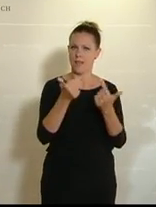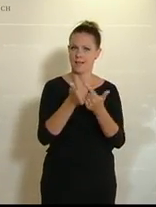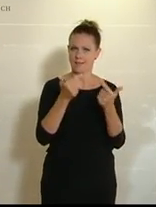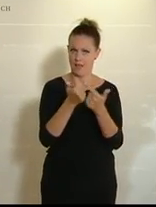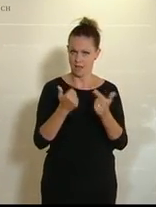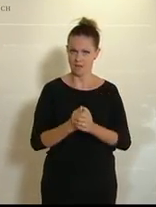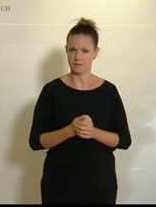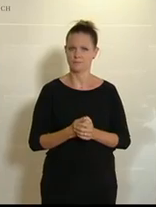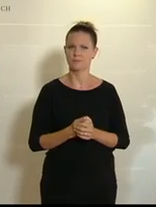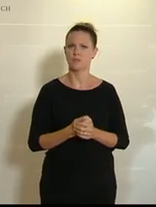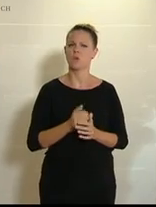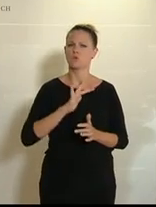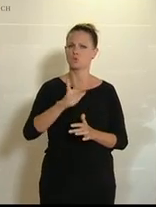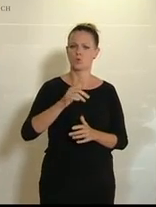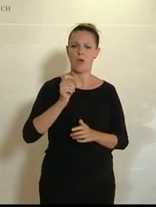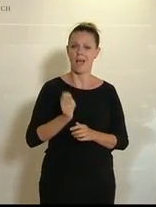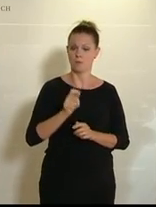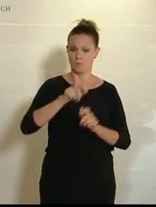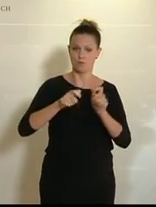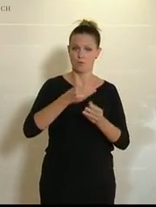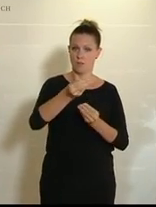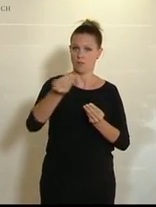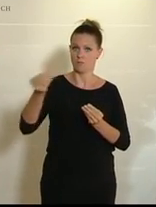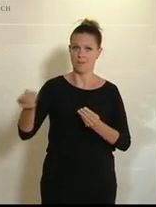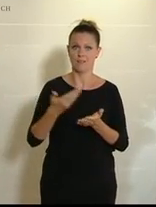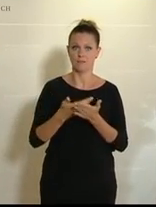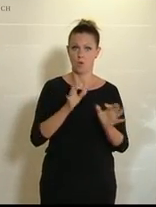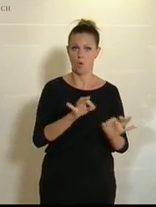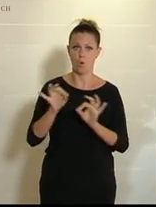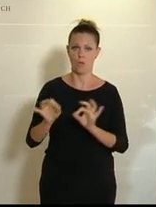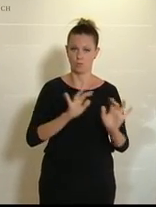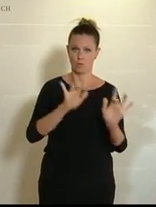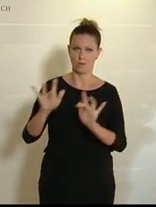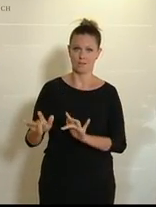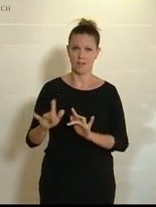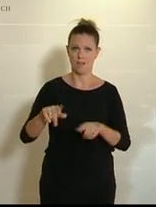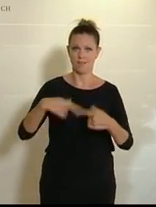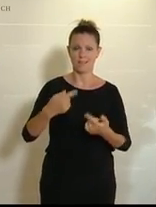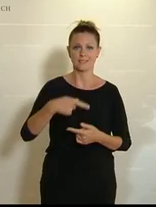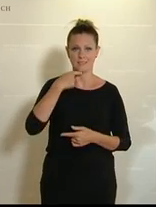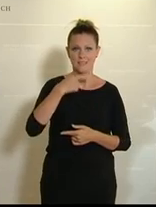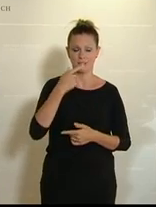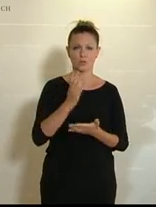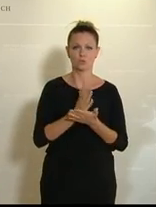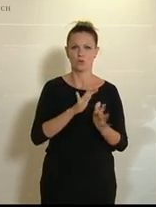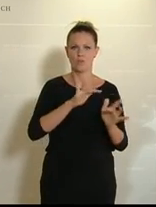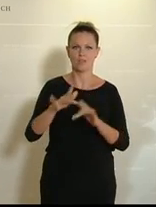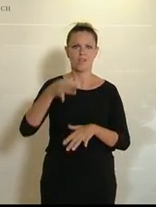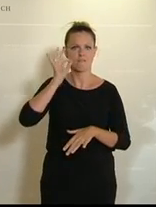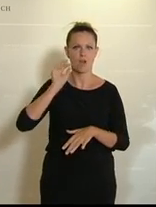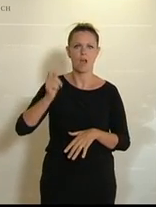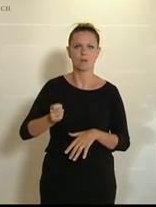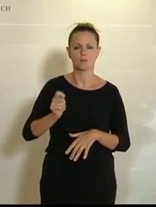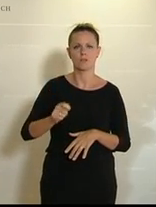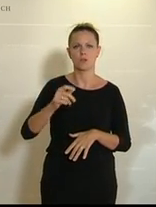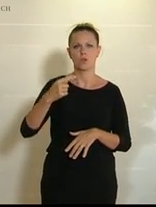gerade an alle Abgeordneten verteilt und ist damit auch... Aus Eichkram, Entschuldigung. Nächste Rednerin ist schon am Pult, Frau Abgeordnete